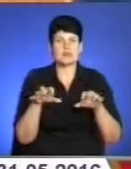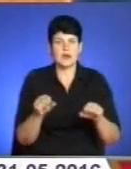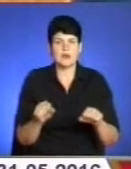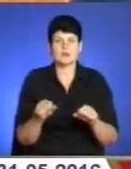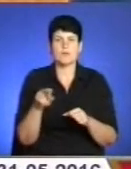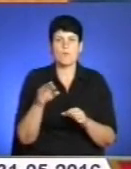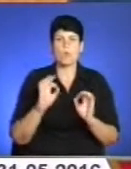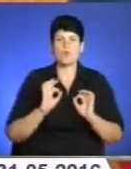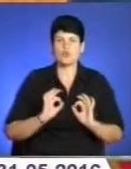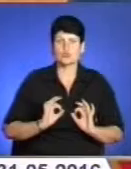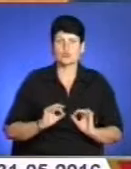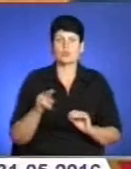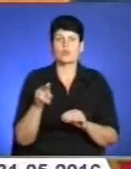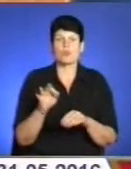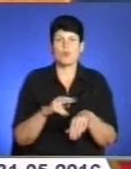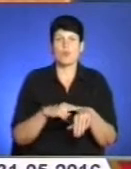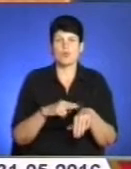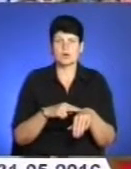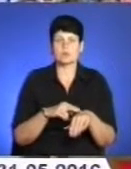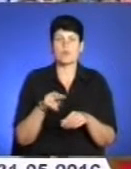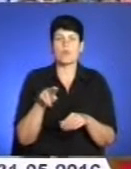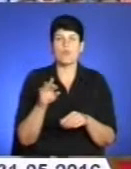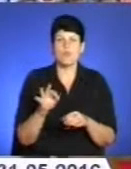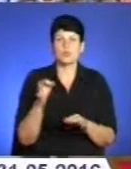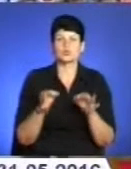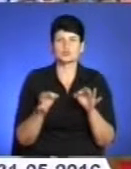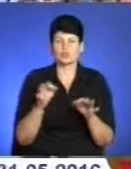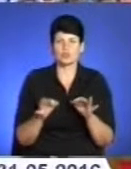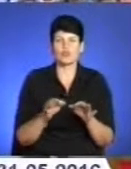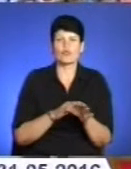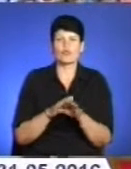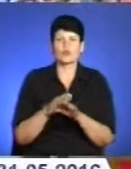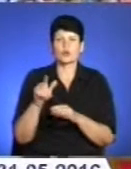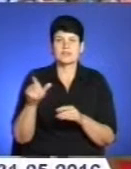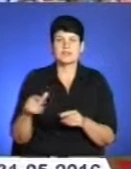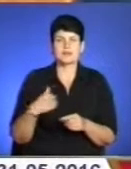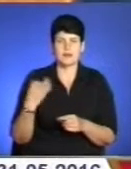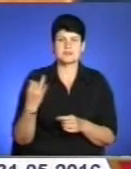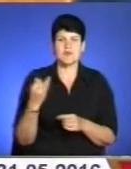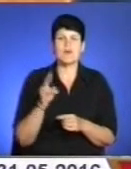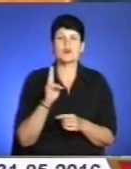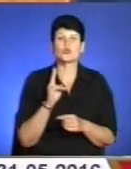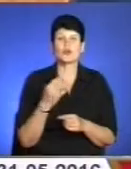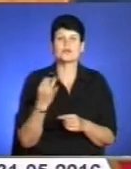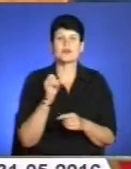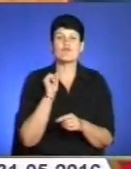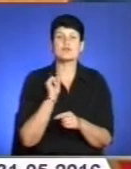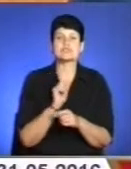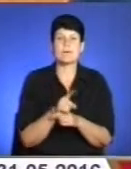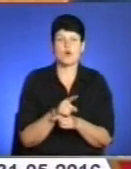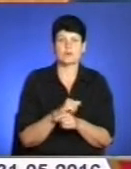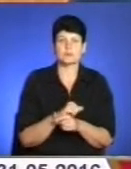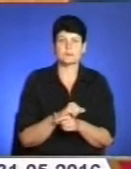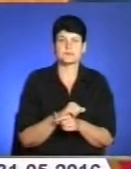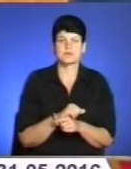по прокуратурі, по поліції, по суду. Не виконавці нам цікаві, але нам цікаво, хто замовив і